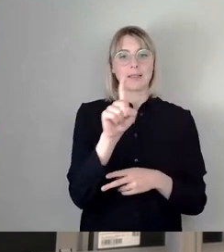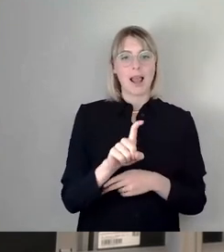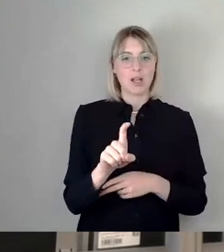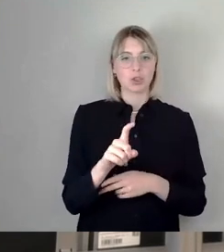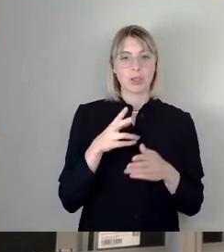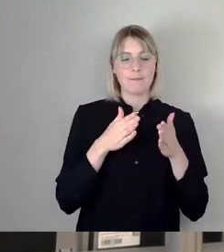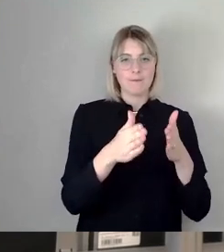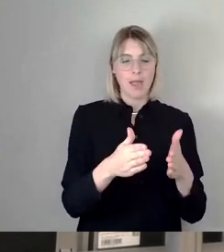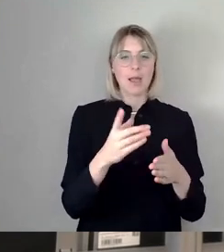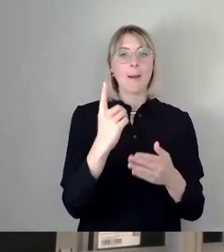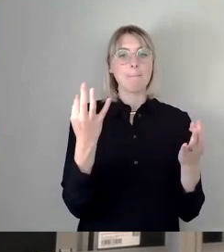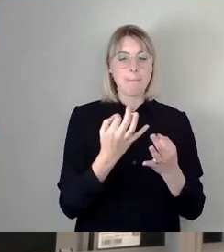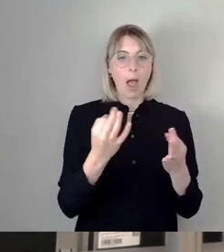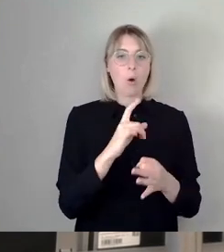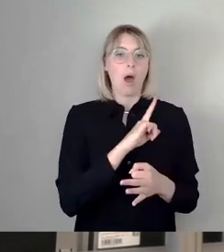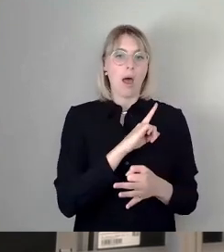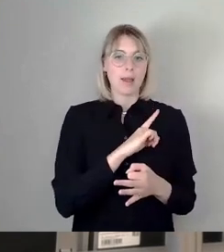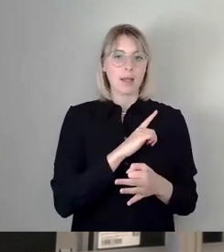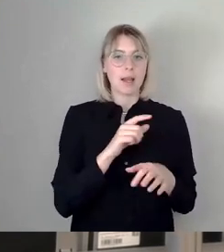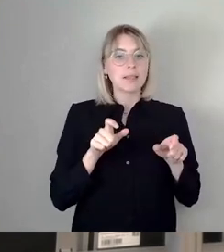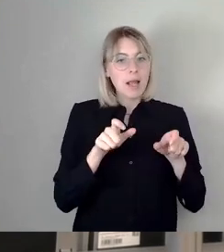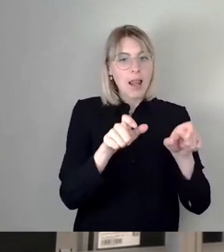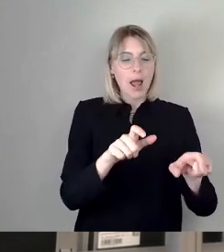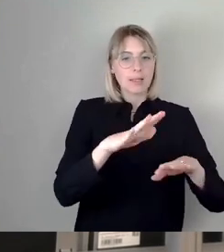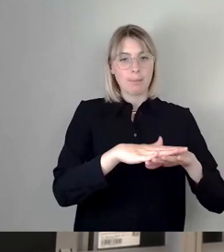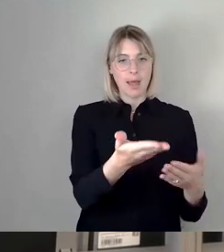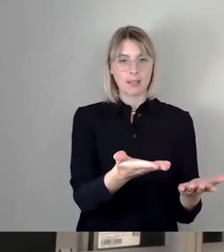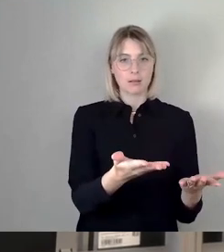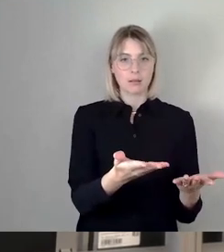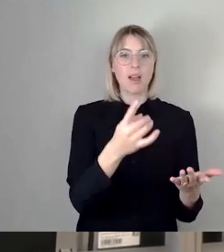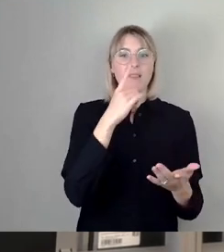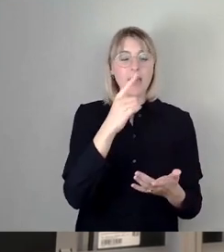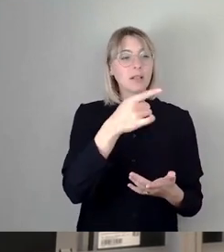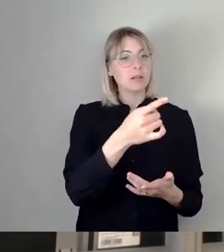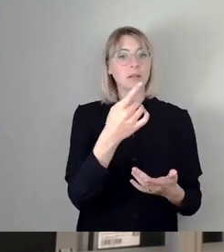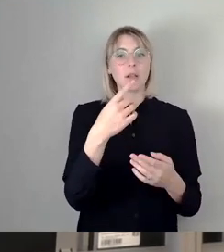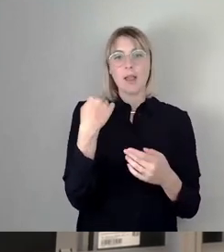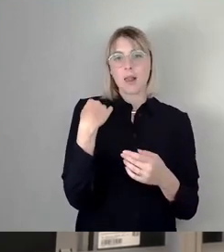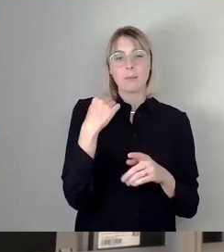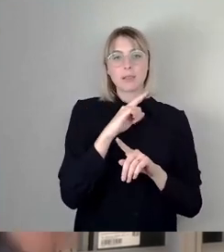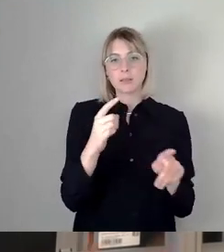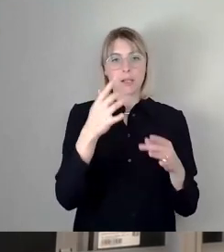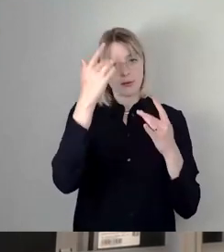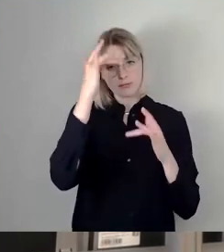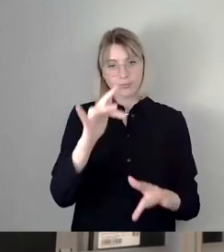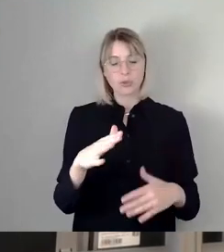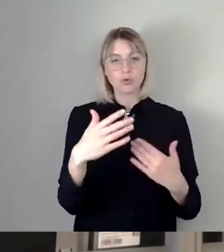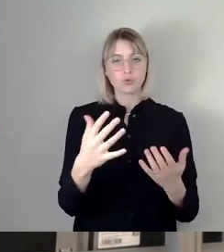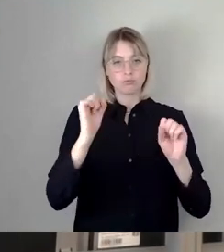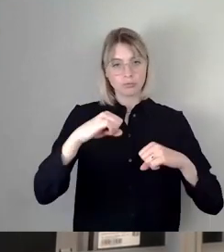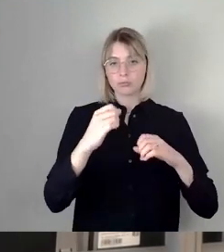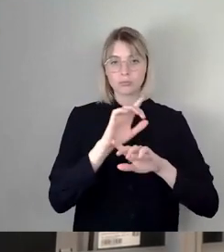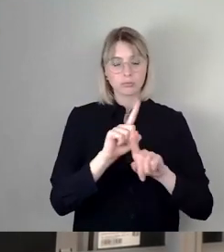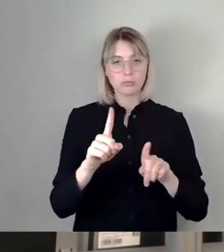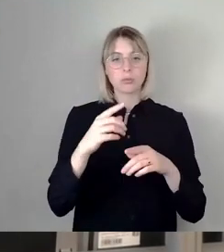Ja, selbstverständlich. Und wer das nicht anerkennt, wie es meine beiden Vorrednerinnen getan haben, wie sie es ihre ganzen Politik schon immer